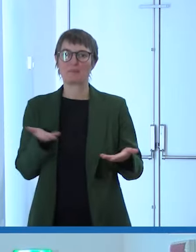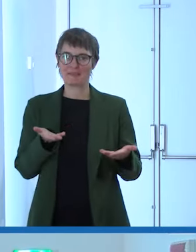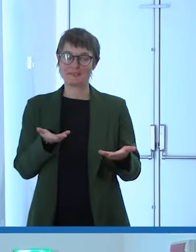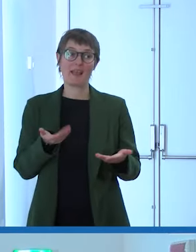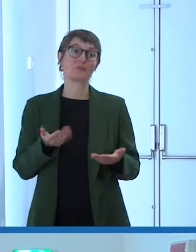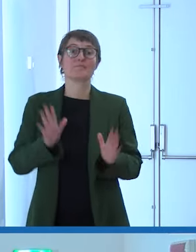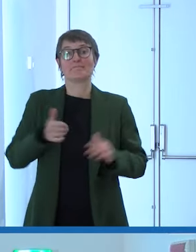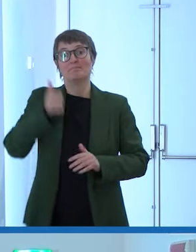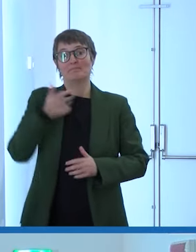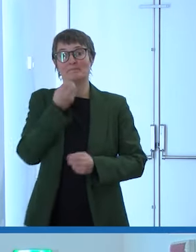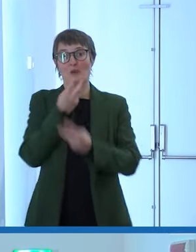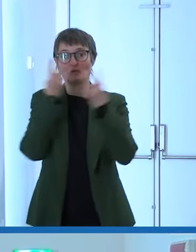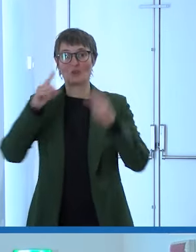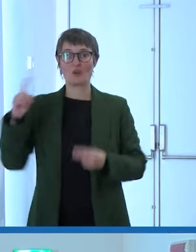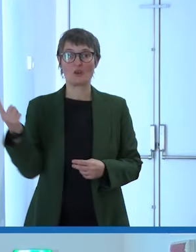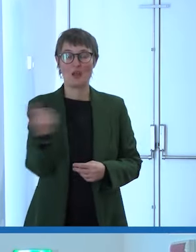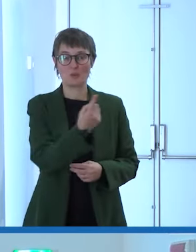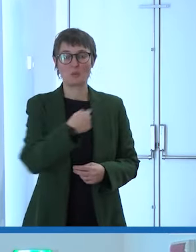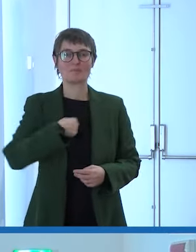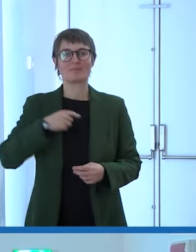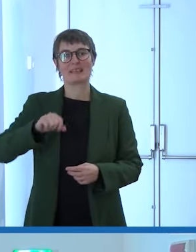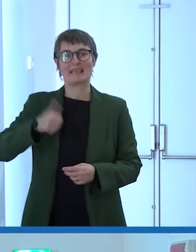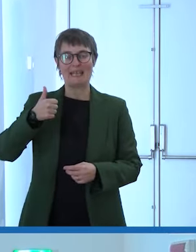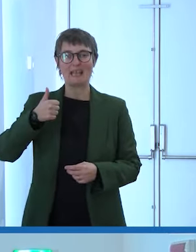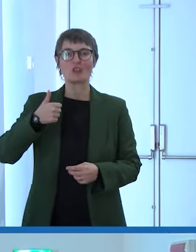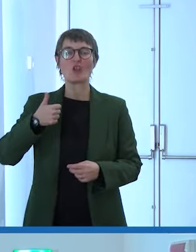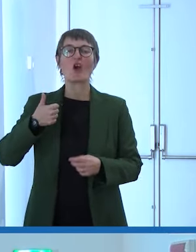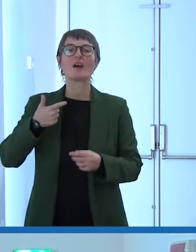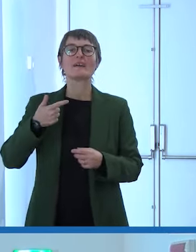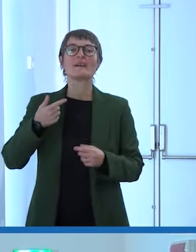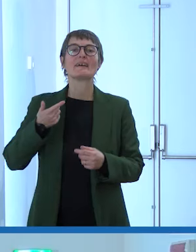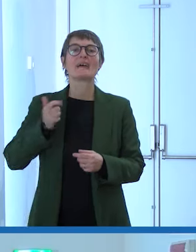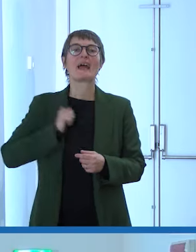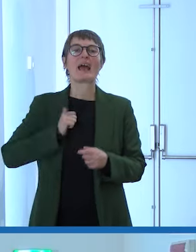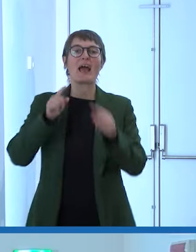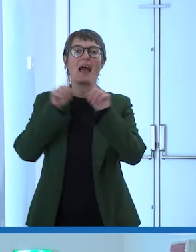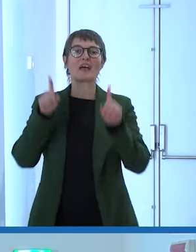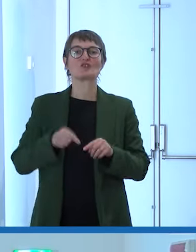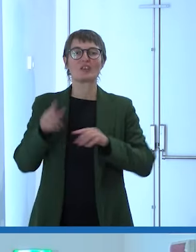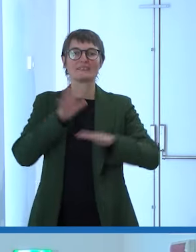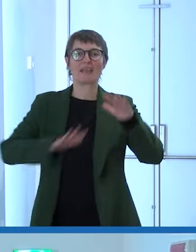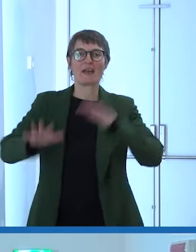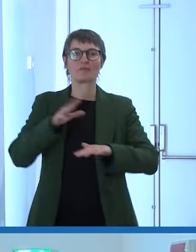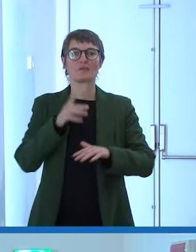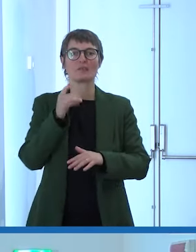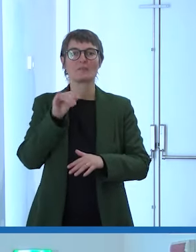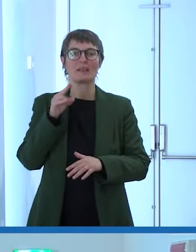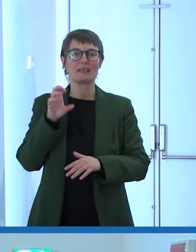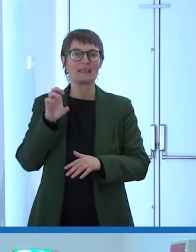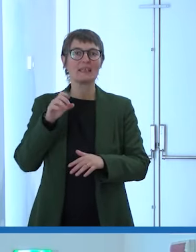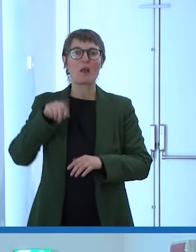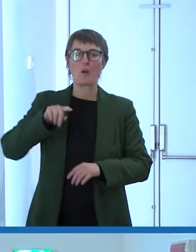buongiorno a tutti, sono Nico Perrone, sono il direttore dell'Agenzia di Informazione Dire e anche il direttore del magazine